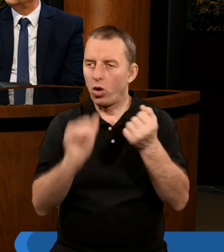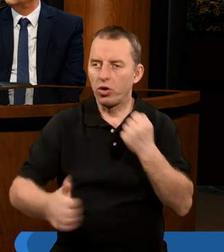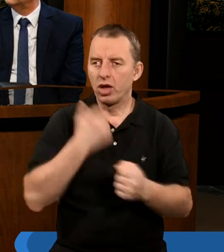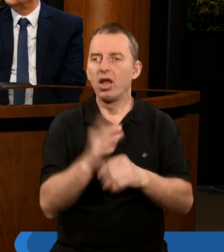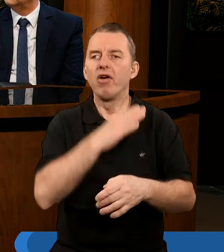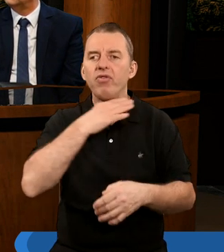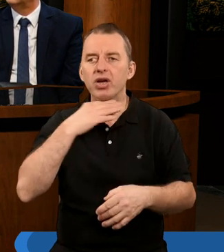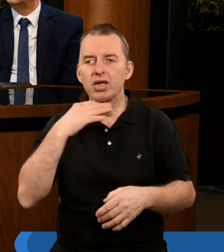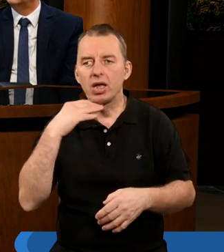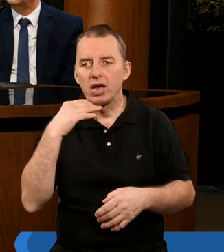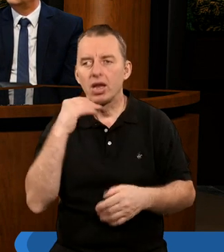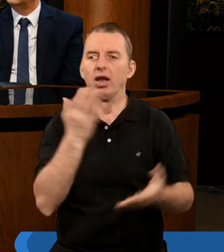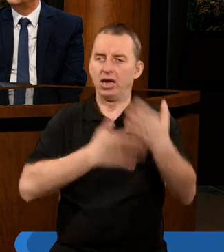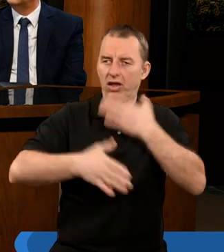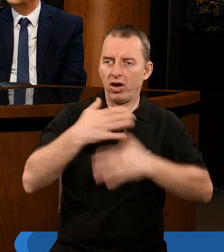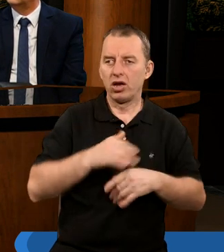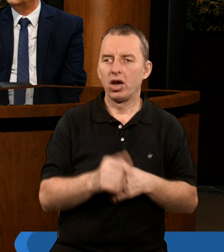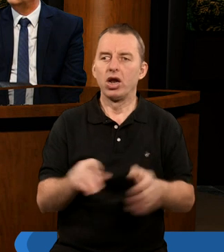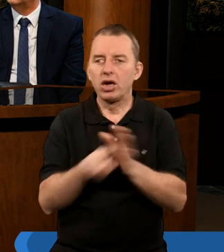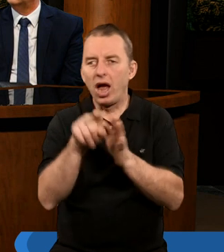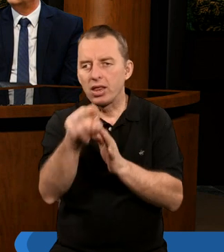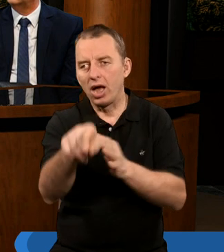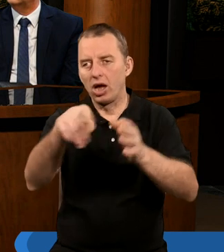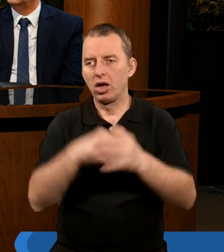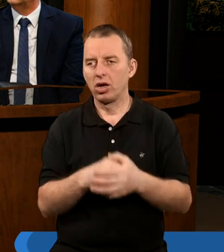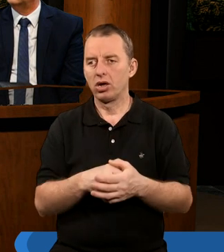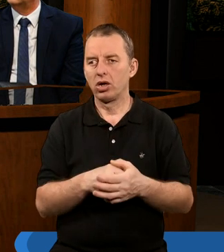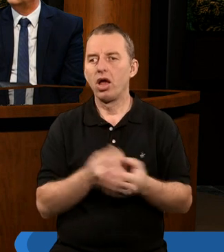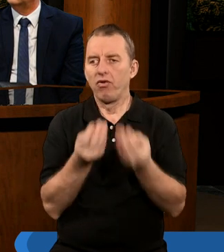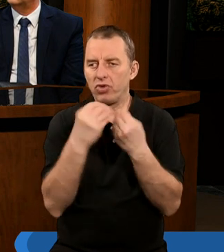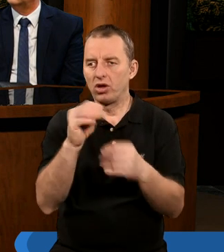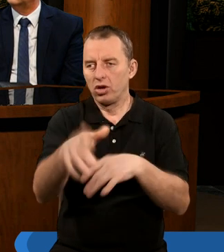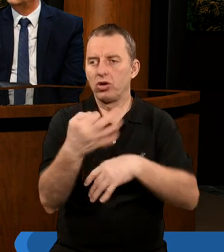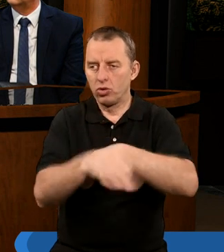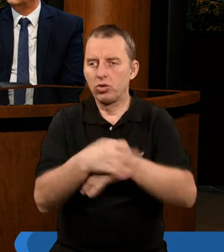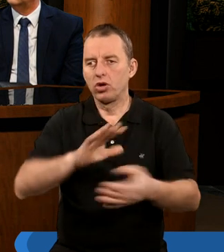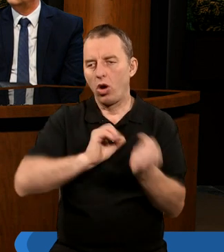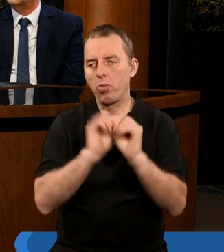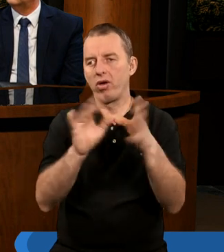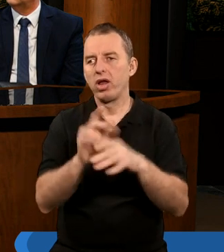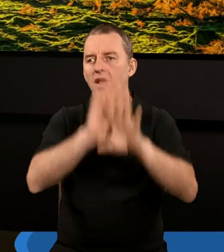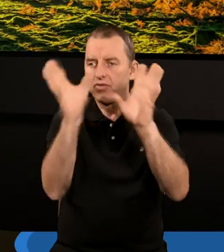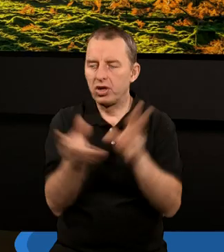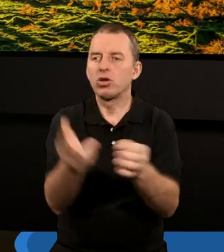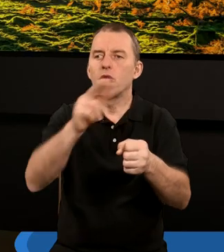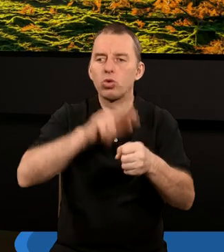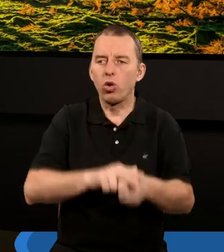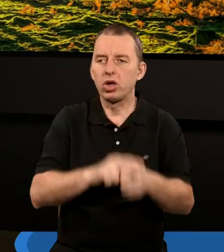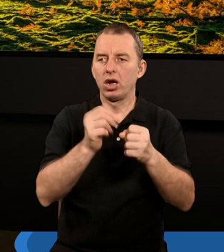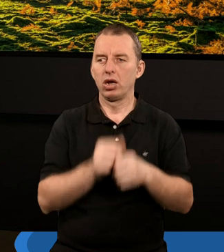wystarczające, satysfakcjonujące, dlatego wiem, że studiujecie Księgę Apokalipsy i wszystkich, którzy